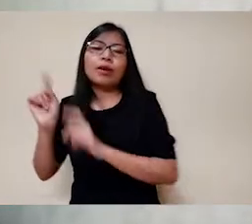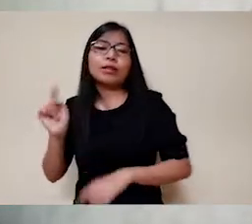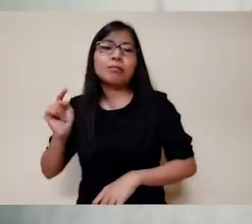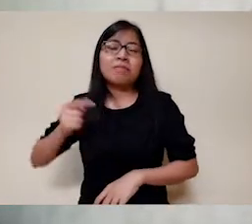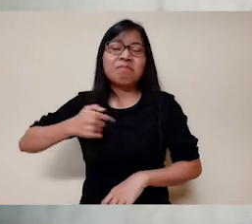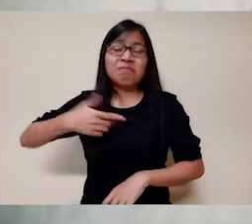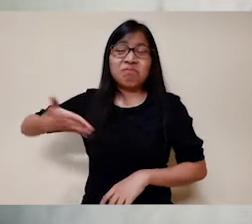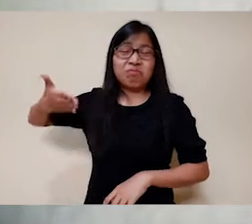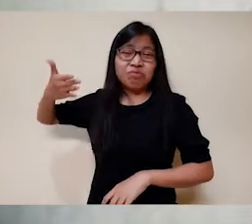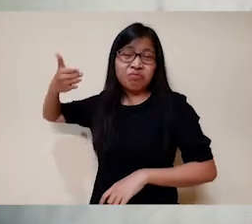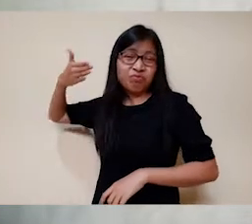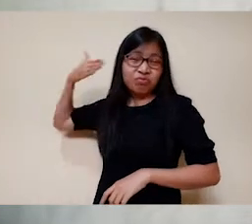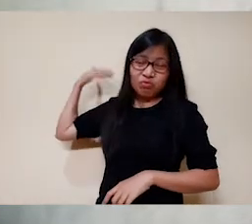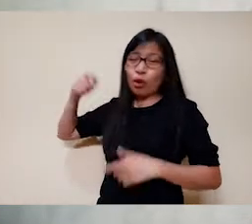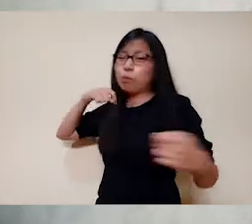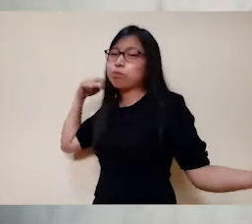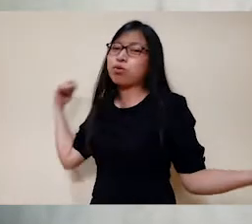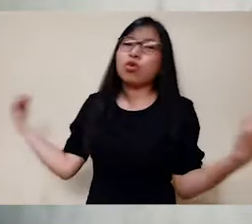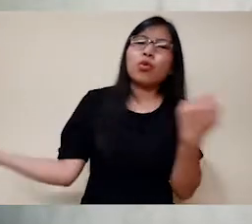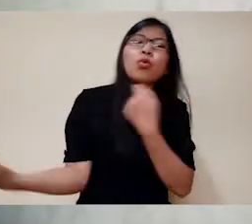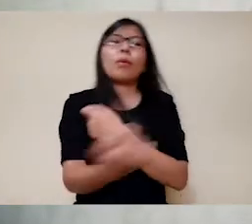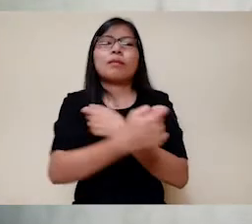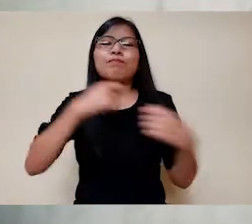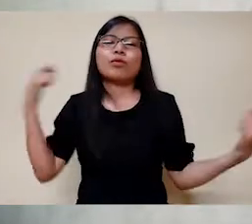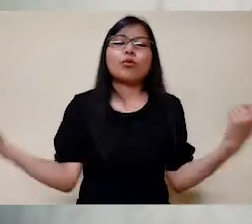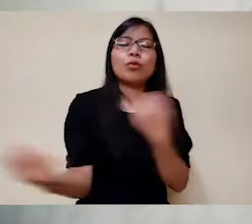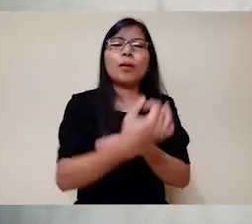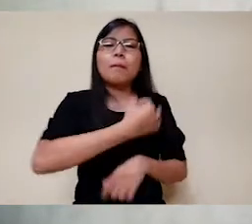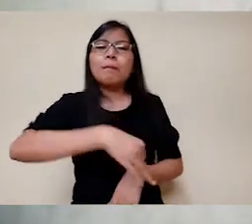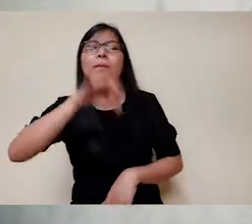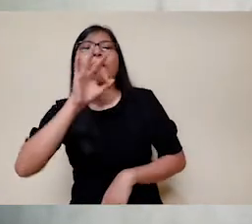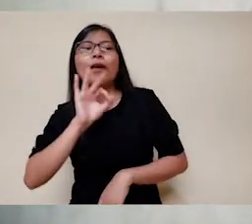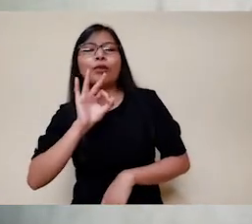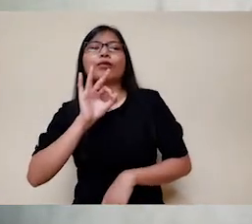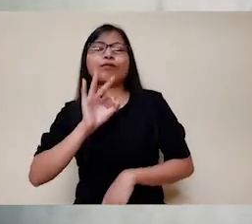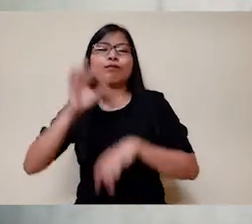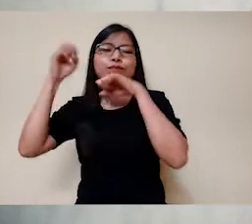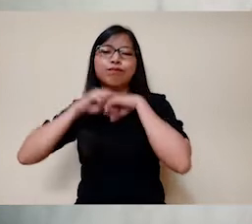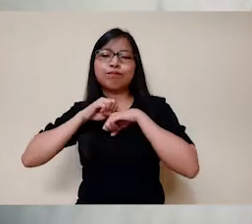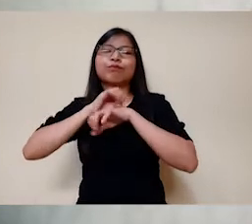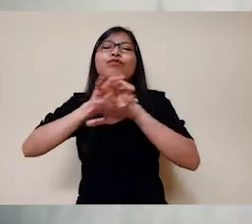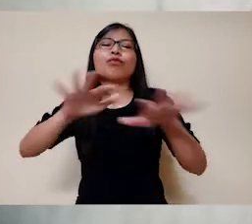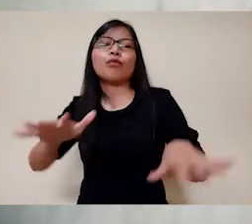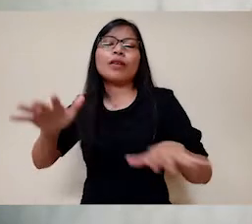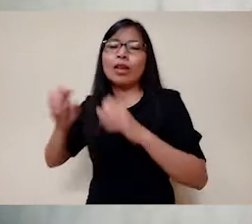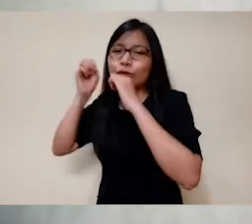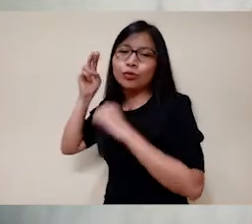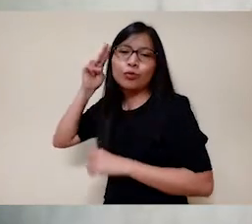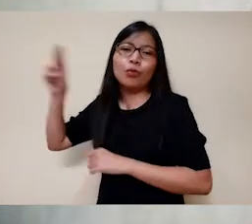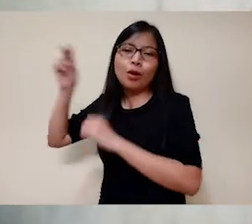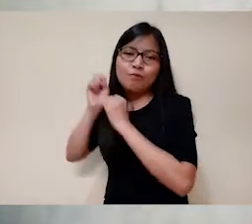dan aku yang baru bertumbuh menghasilkan buah bagi kemuliaan nama Tuhan. Selamat mengarahkan hidup